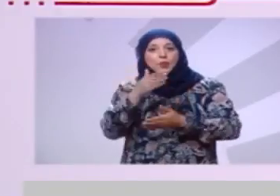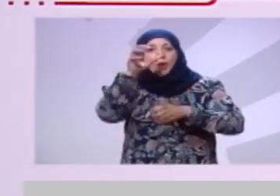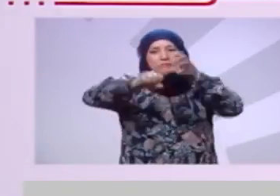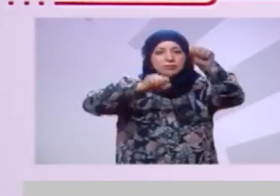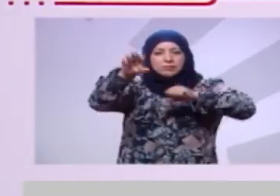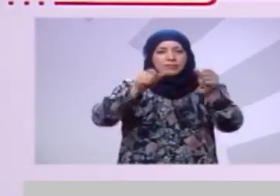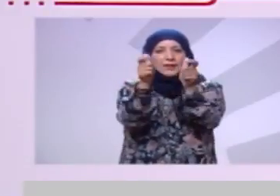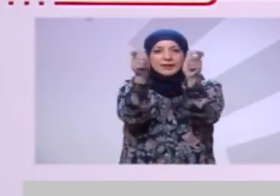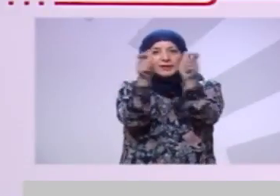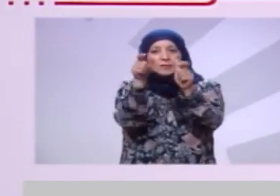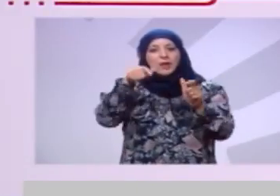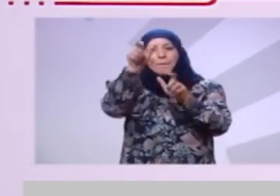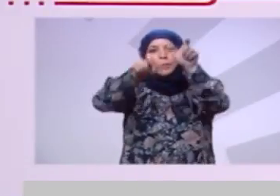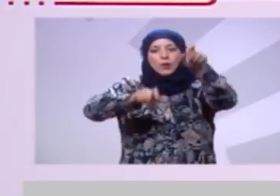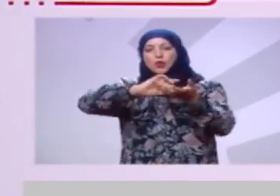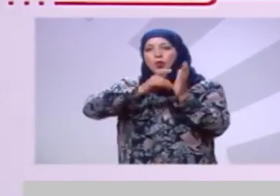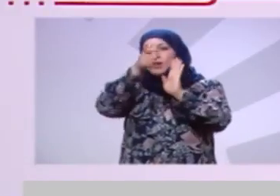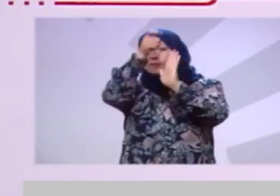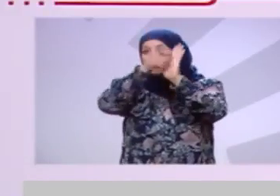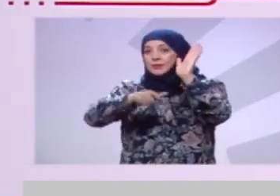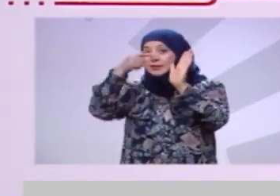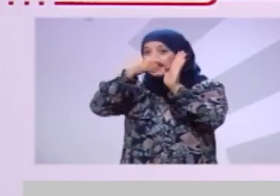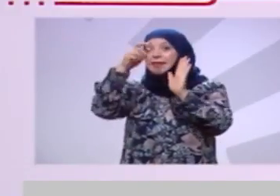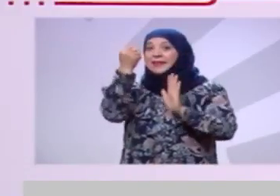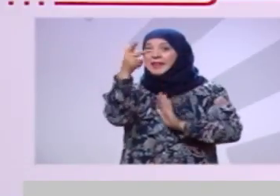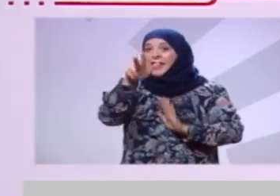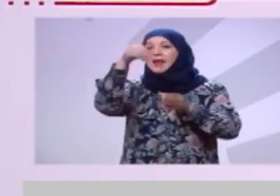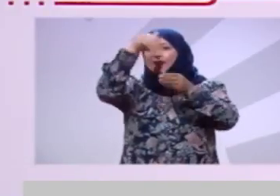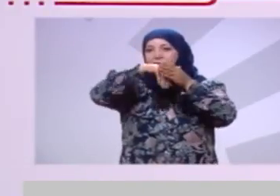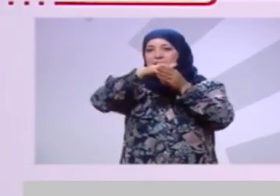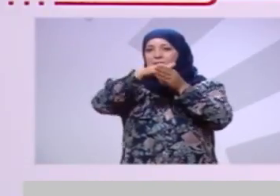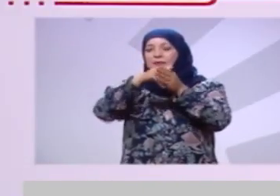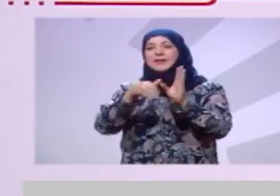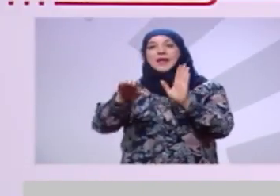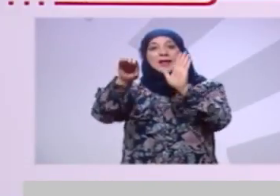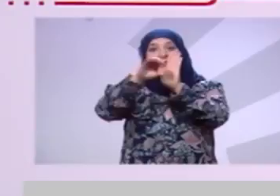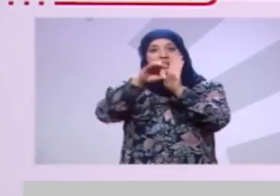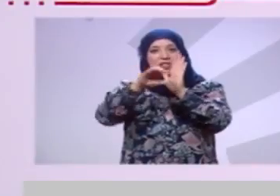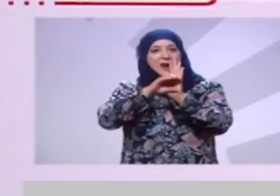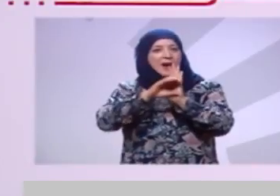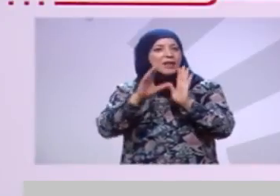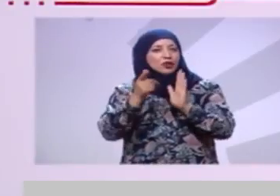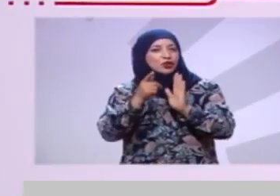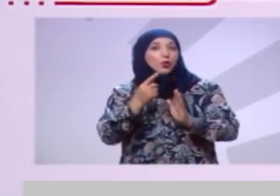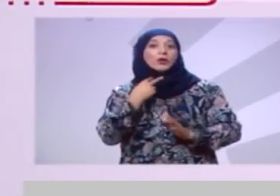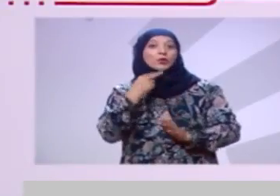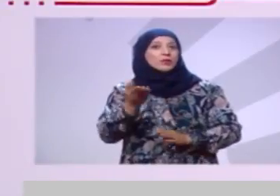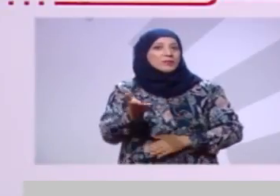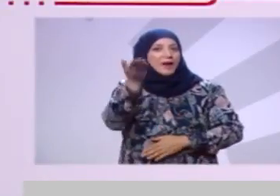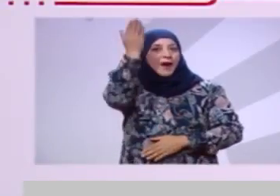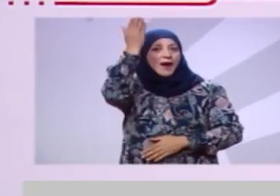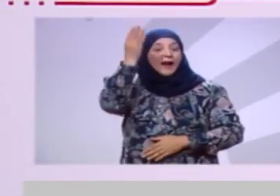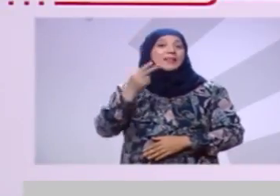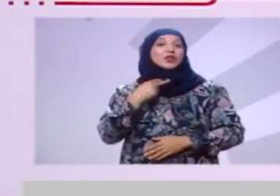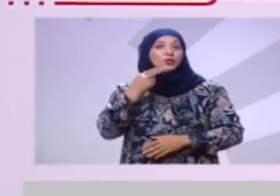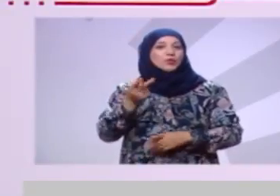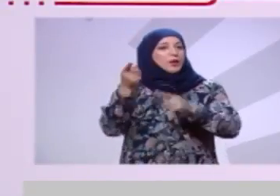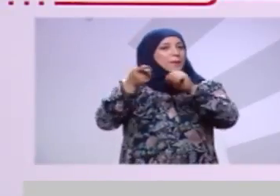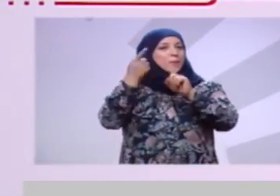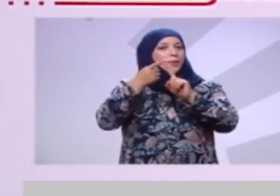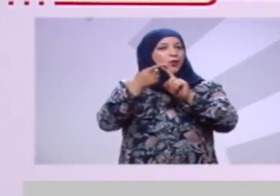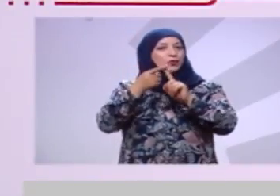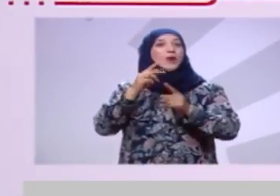صوتوا للقائمة رقم 3 اللي رمزها المشعل والشعارها صوتكم غالي صوتنا عالي